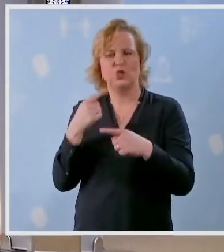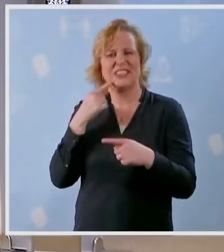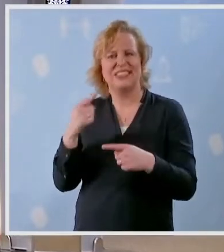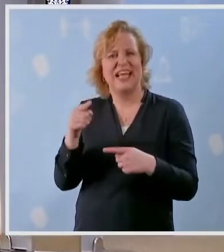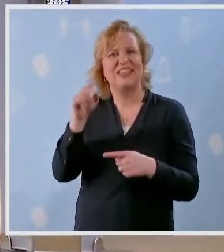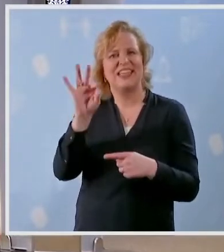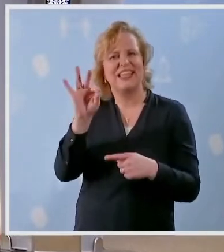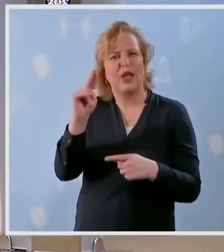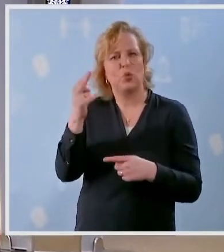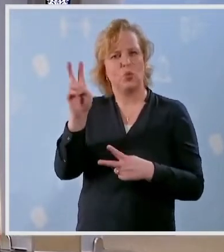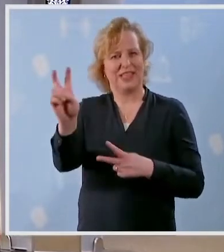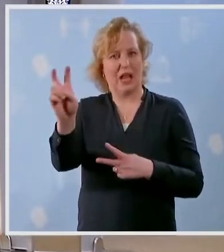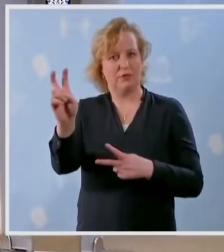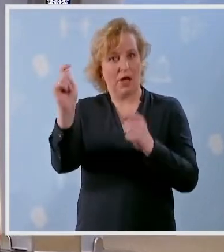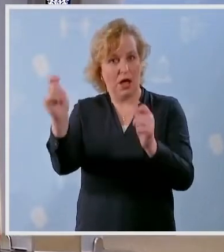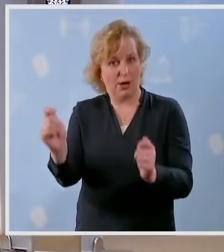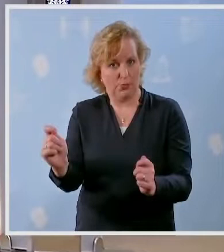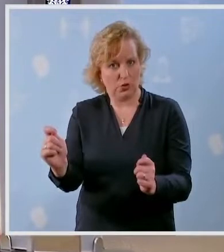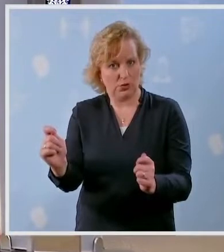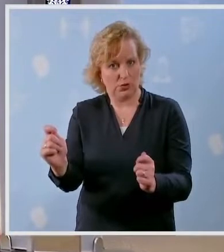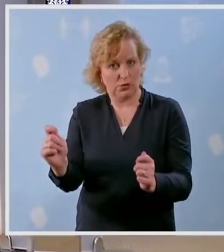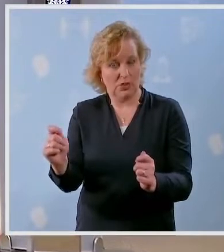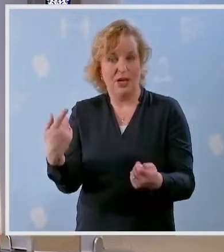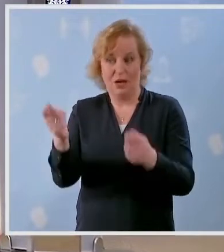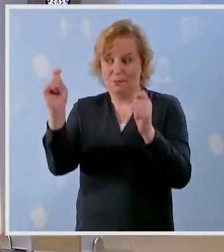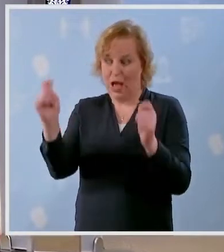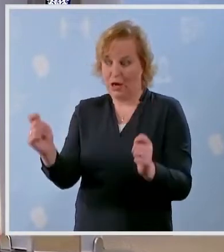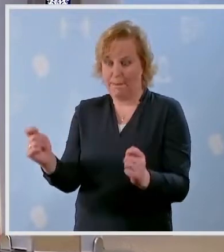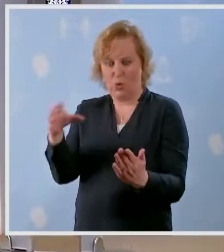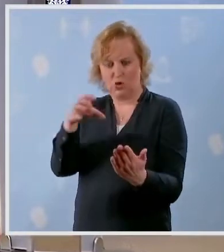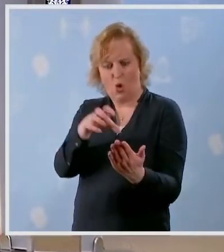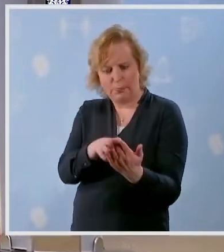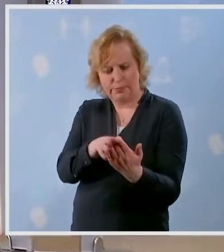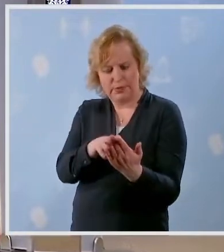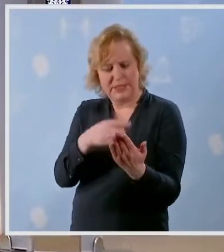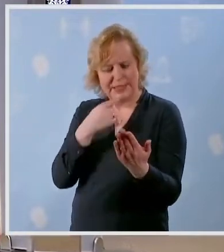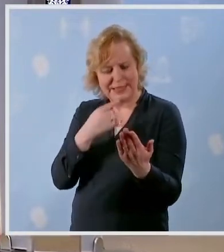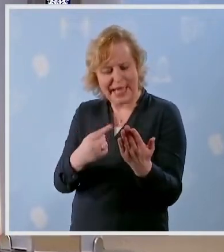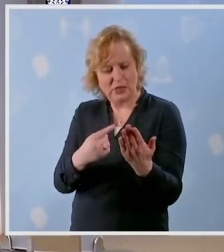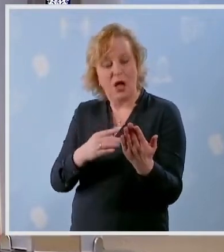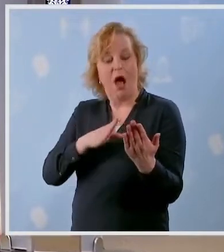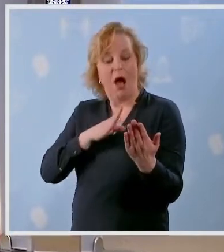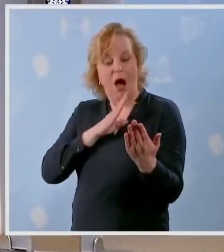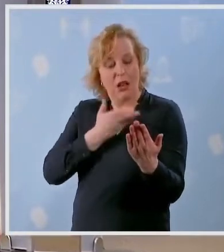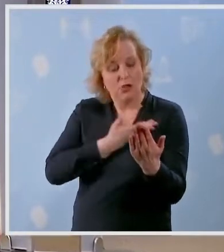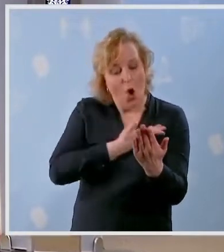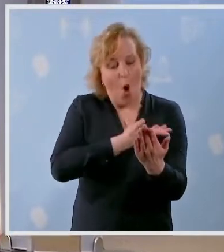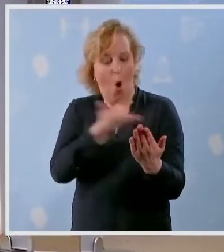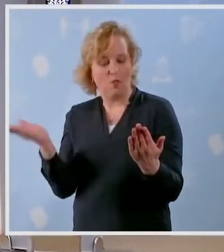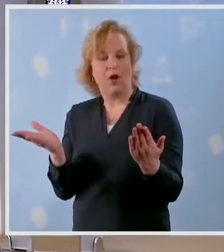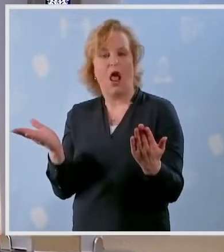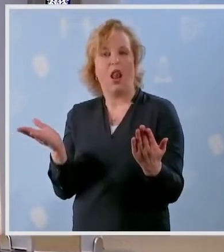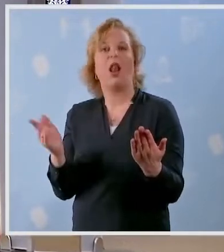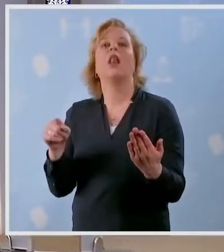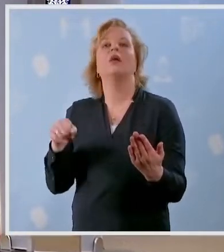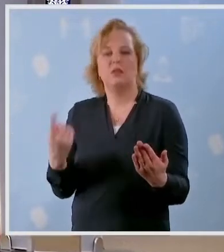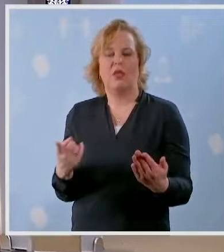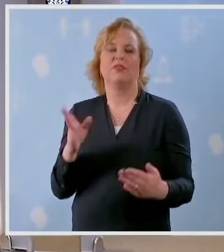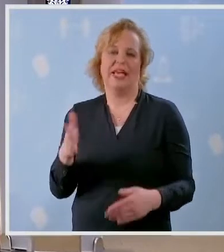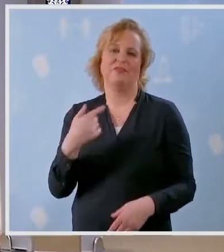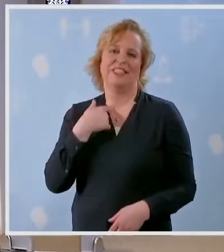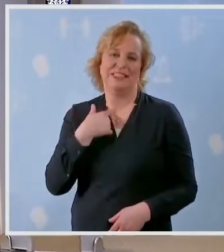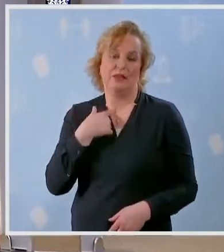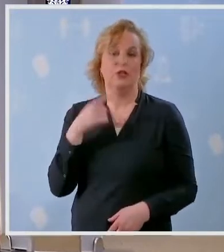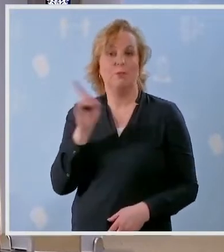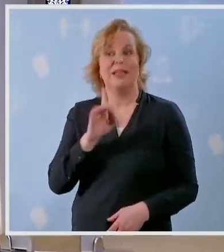het niet de verkeerde voorstelling van zaken? Want in het rapport staat namelijk heel duidelijk dat het alleen het geval is op het moment dat het overal ingevoerd wordt. Dus ook in